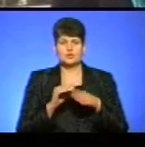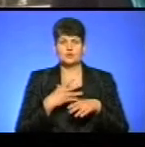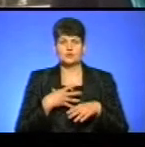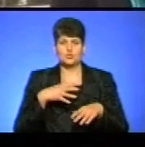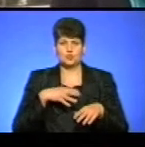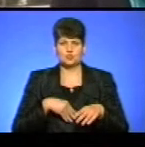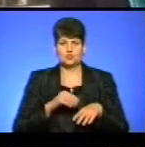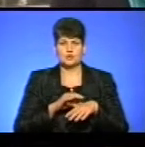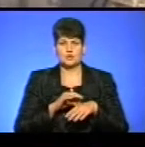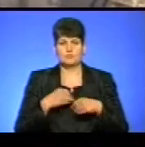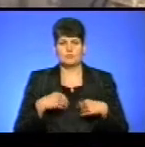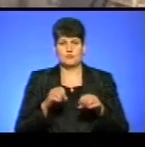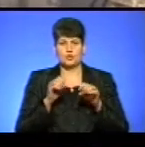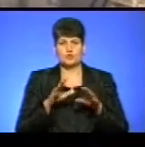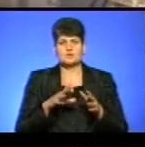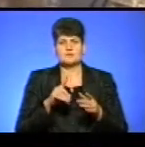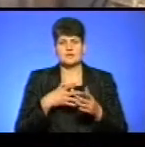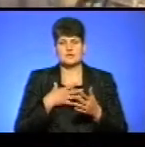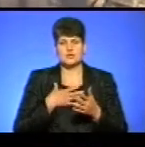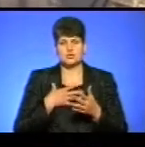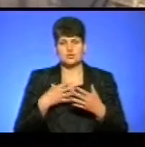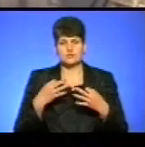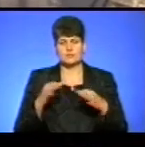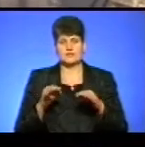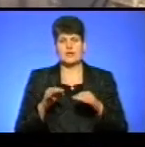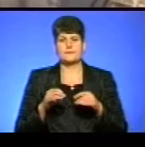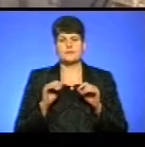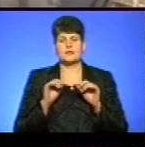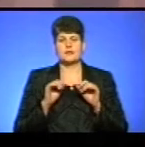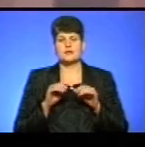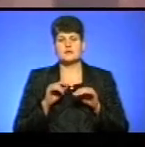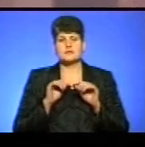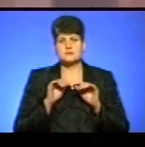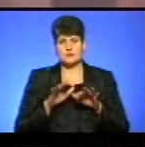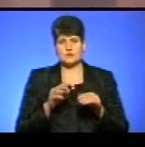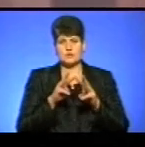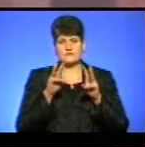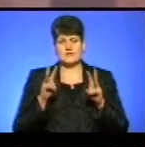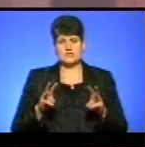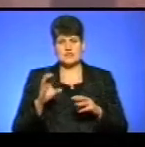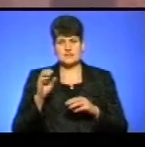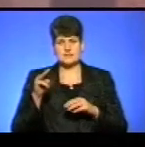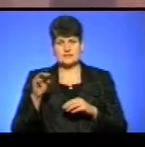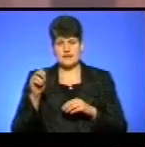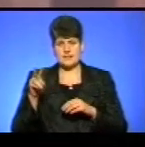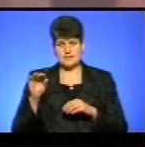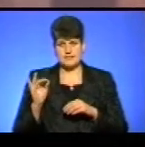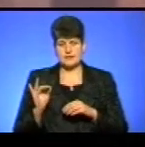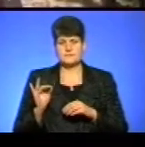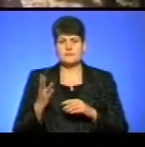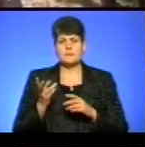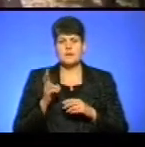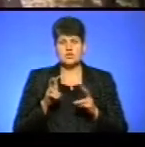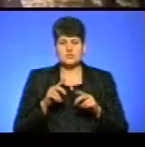положимо за нашу свободу». На церемонії освячення стели, виготовленої за проєктом тернопільського архітектора Данила Чепіля,